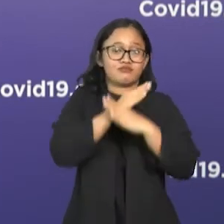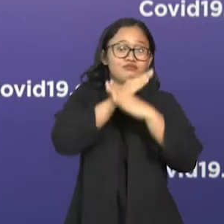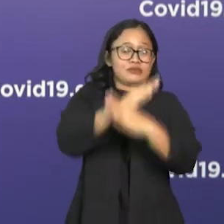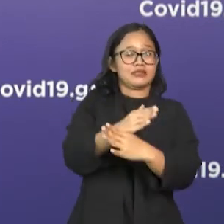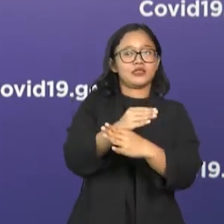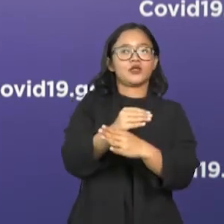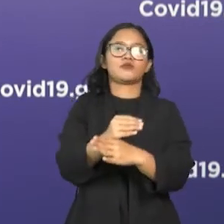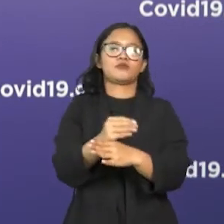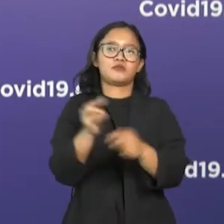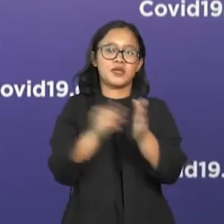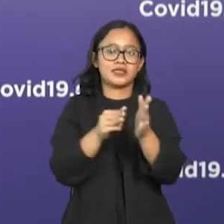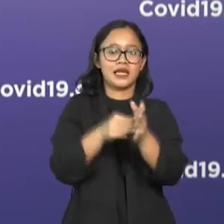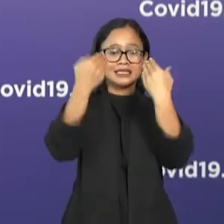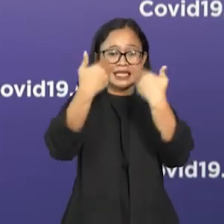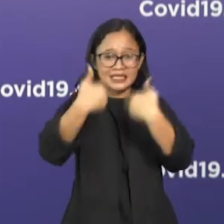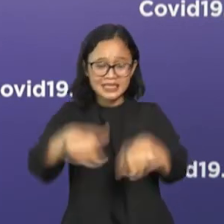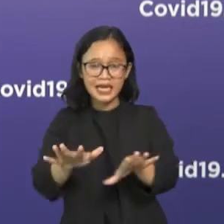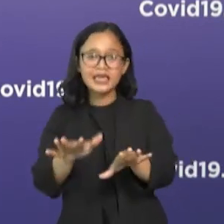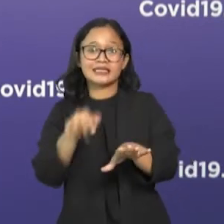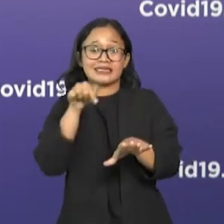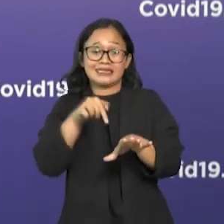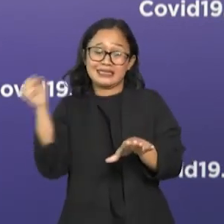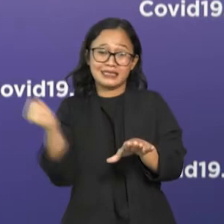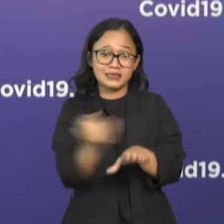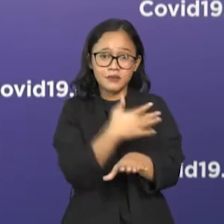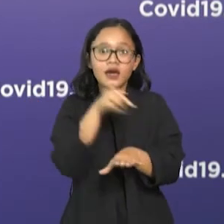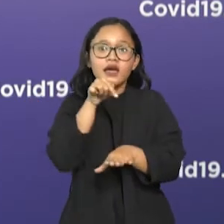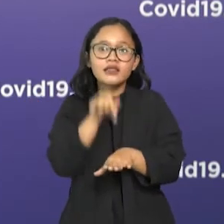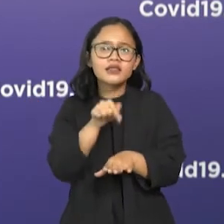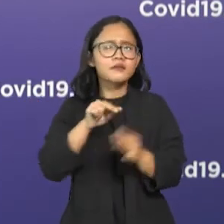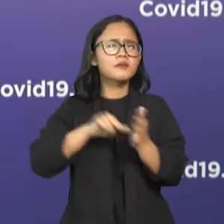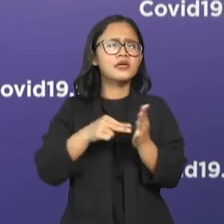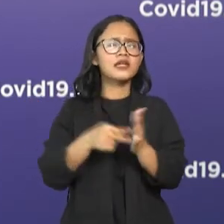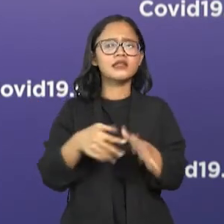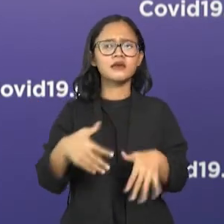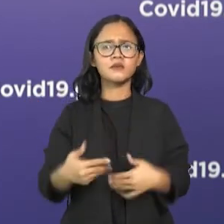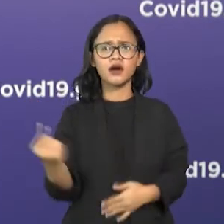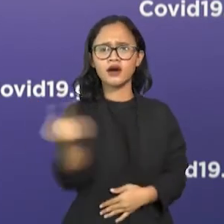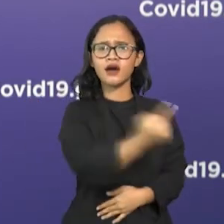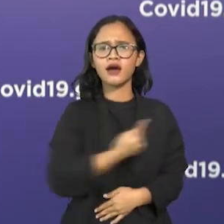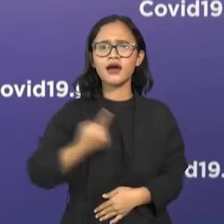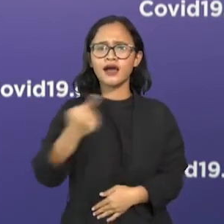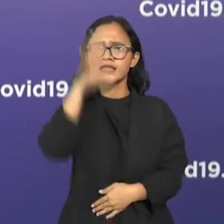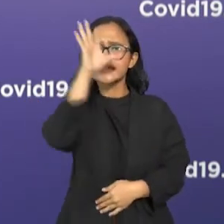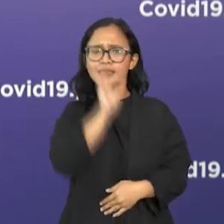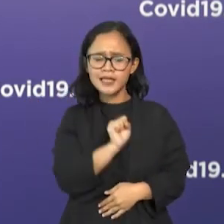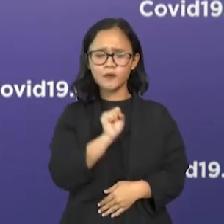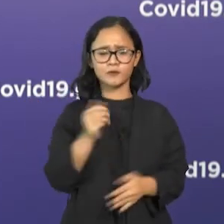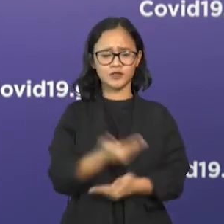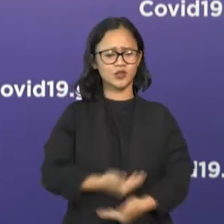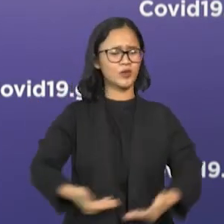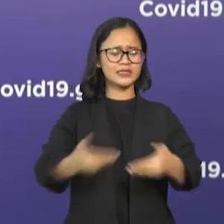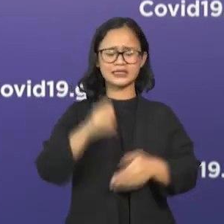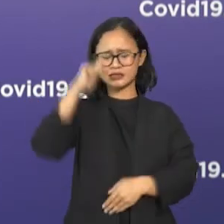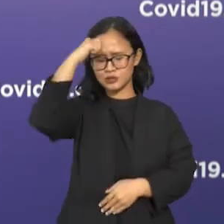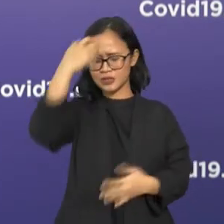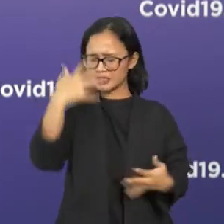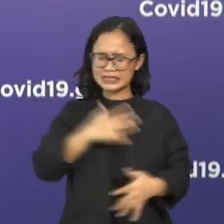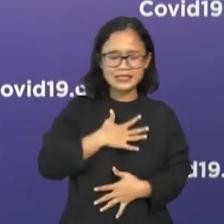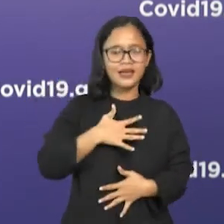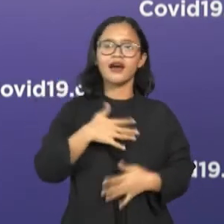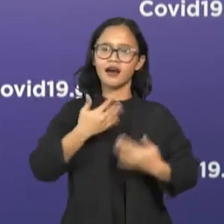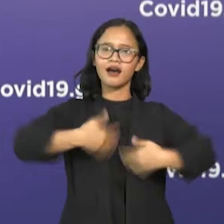menyelesaikan COVID-19 ini, maka kita akan cepat juga keluar dari situasi yang sulit ini.